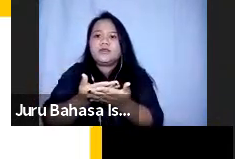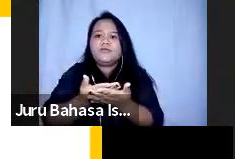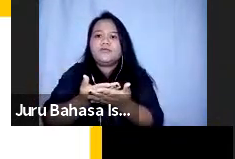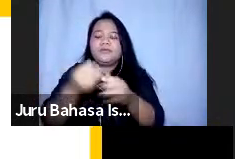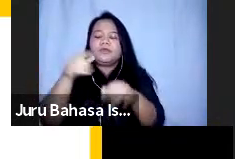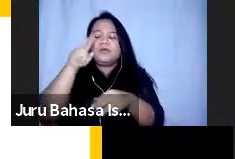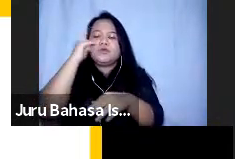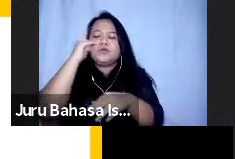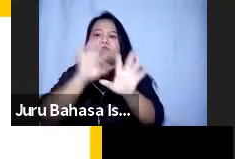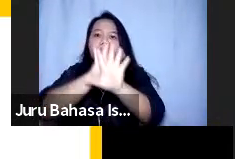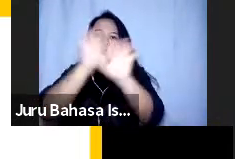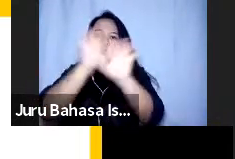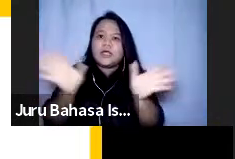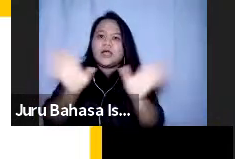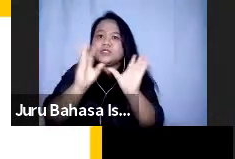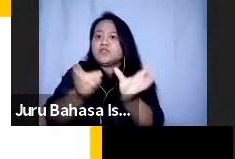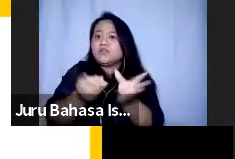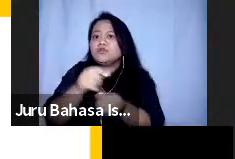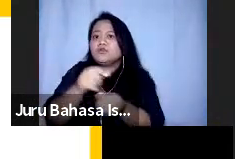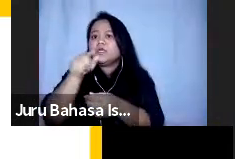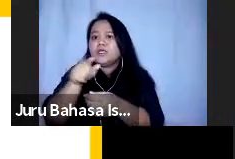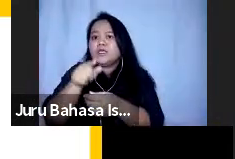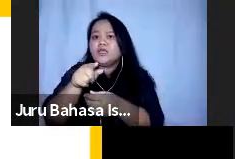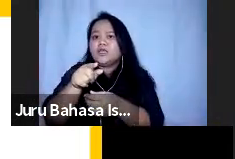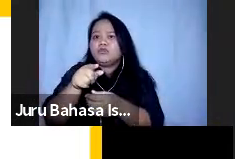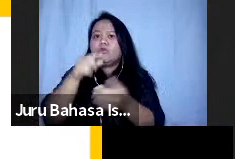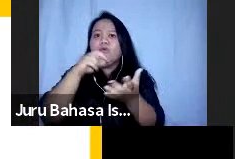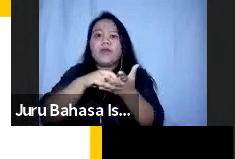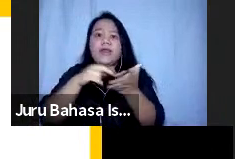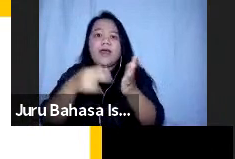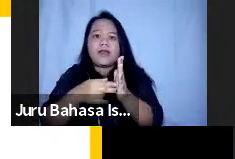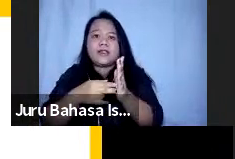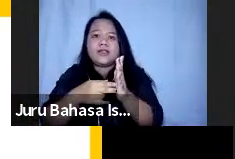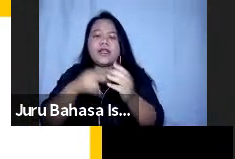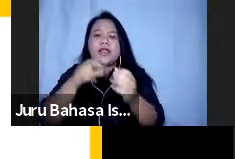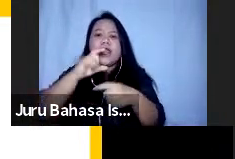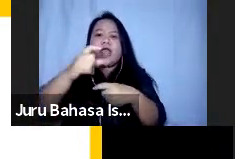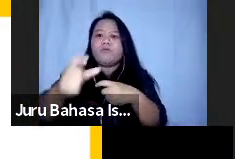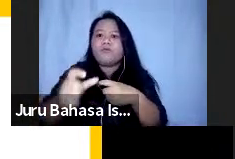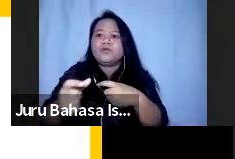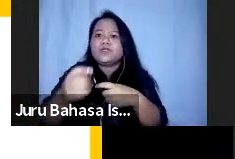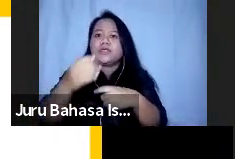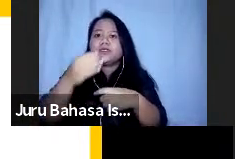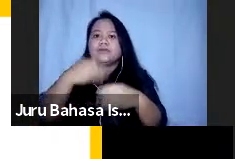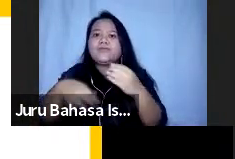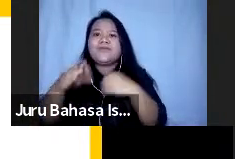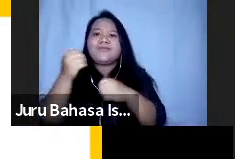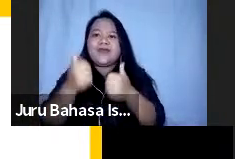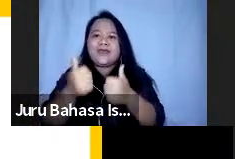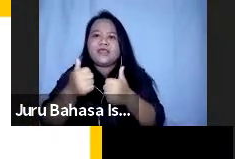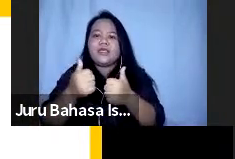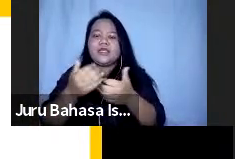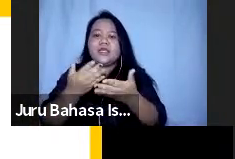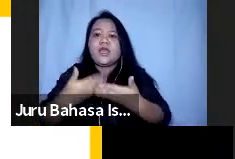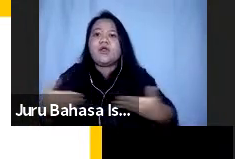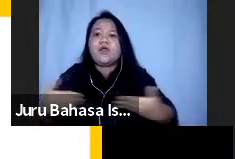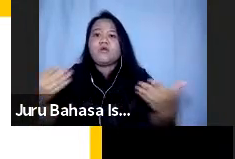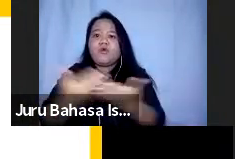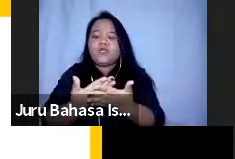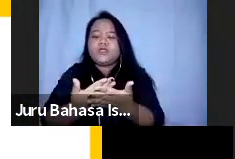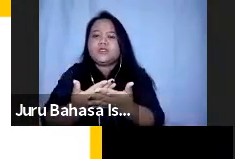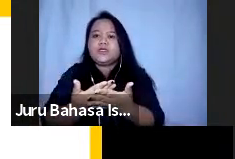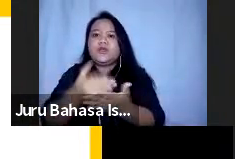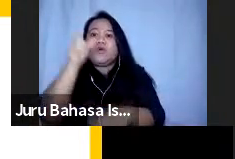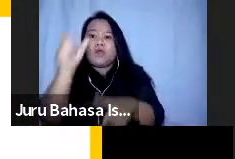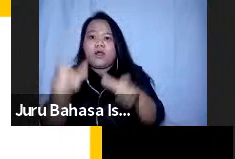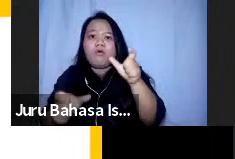jelasnya inklusi sendiri definisinya adalah proses memperbaiki kondisi kondisi setiap orang